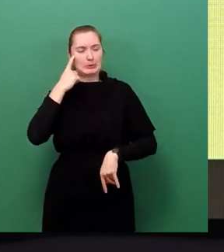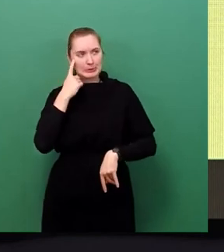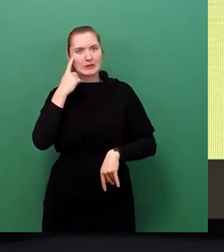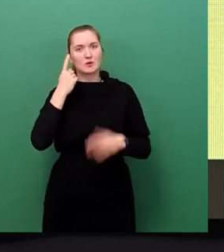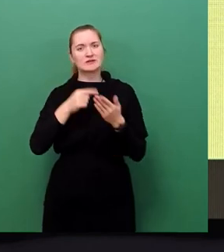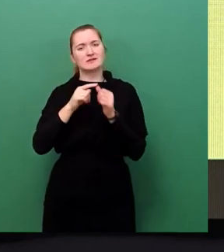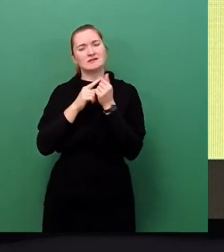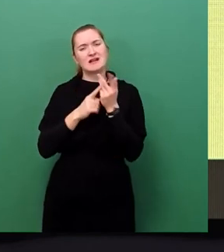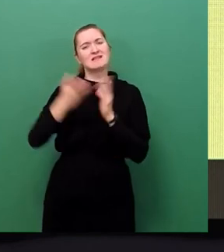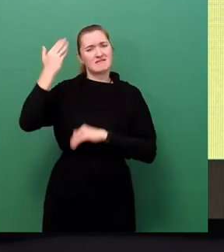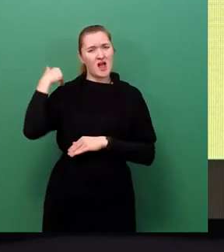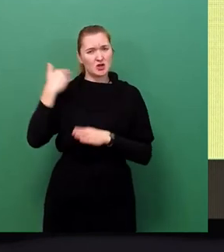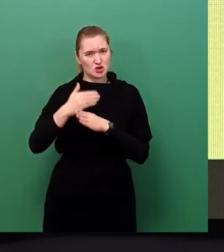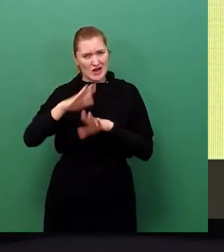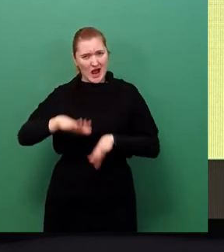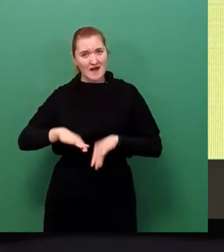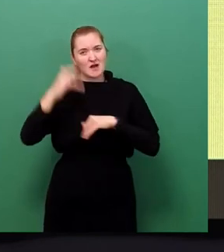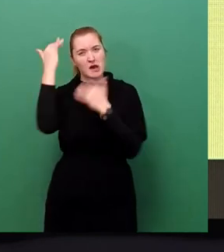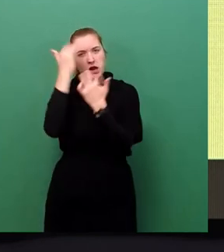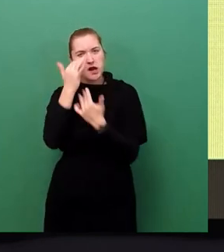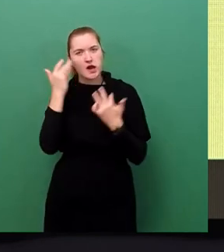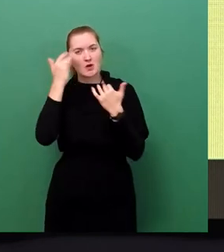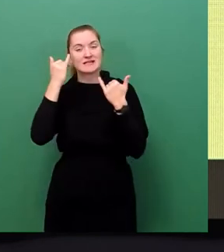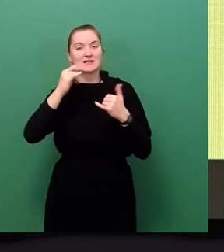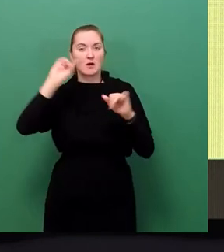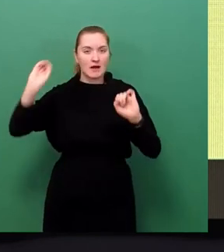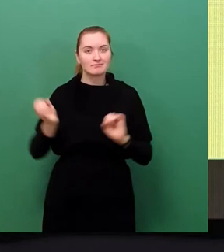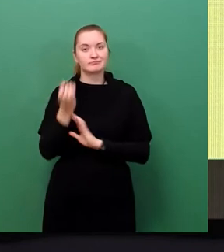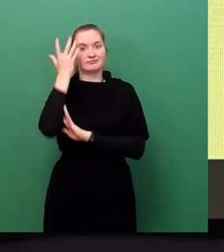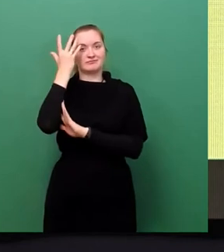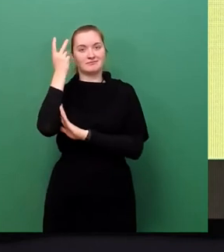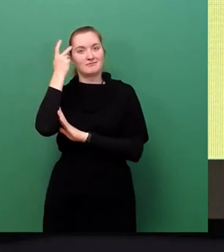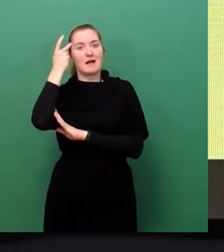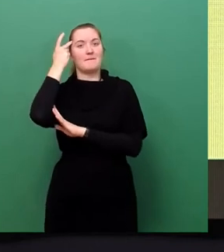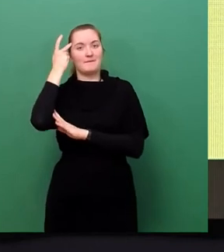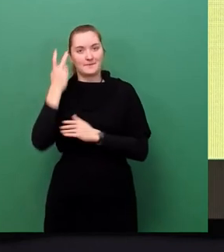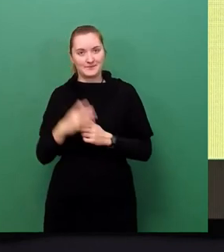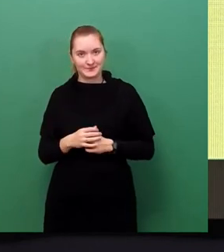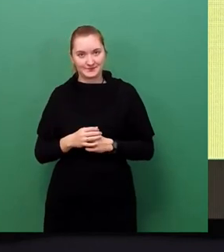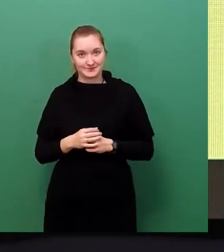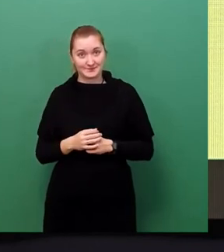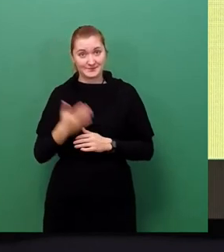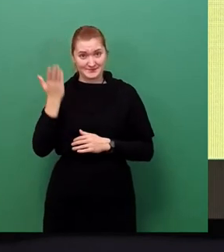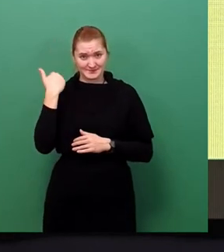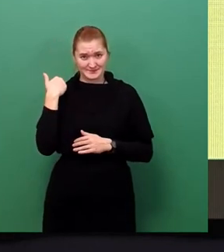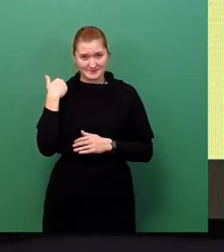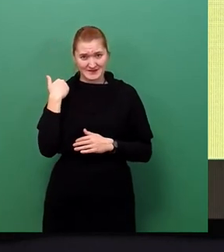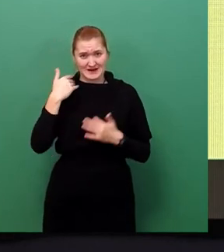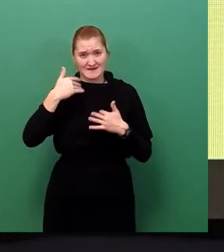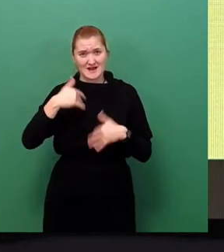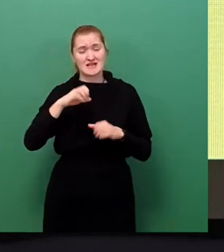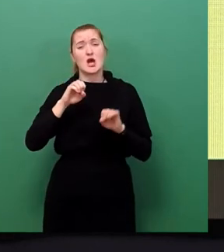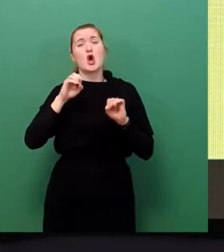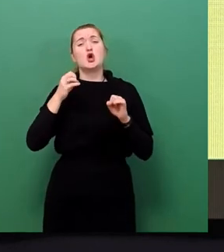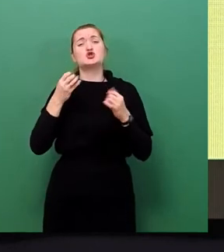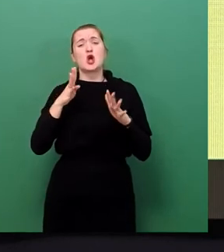es vor Jahren gab, nicht mehr so präsent waren. Ende der 90er Jahre gab es im Konzern statt, ein großes Projekt, das sich